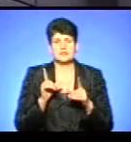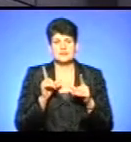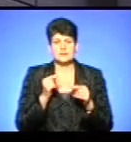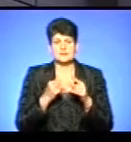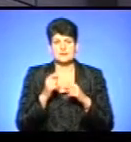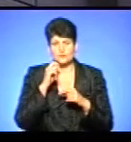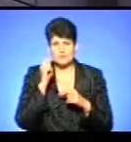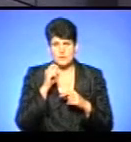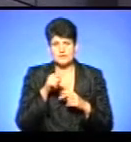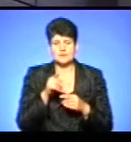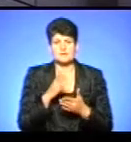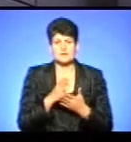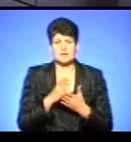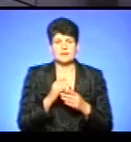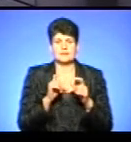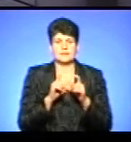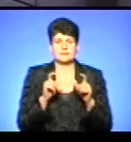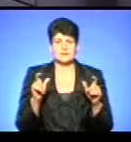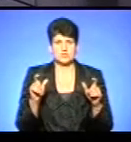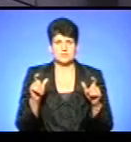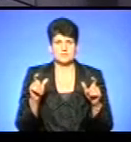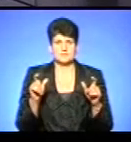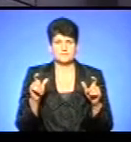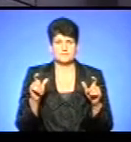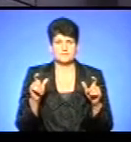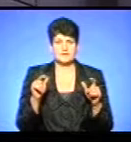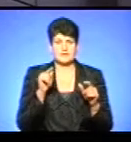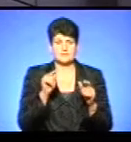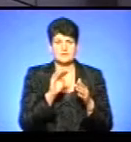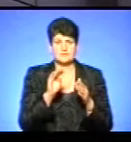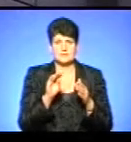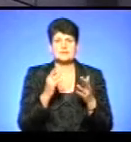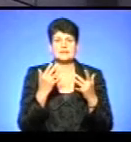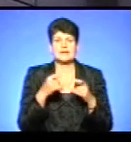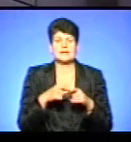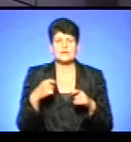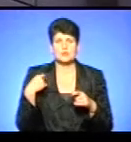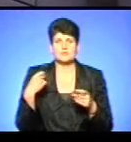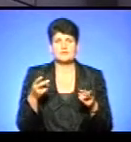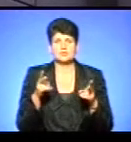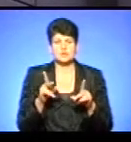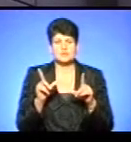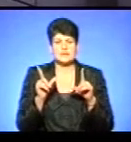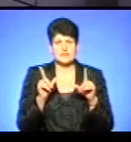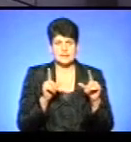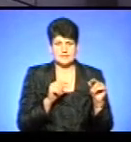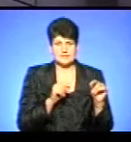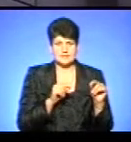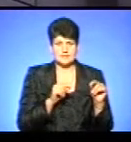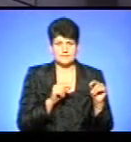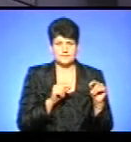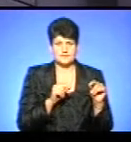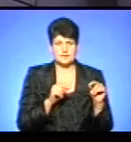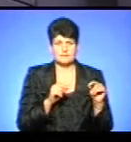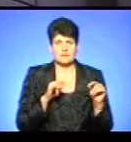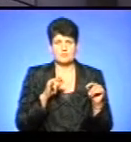аеропорті. Там є така табличка, моніторчик. І там показано, скільки кілометрів лишилося летіти. в аеропорту було